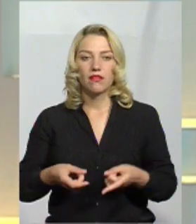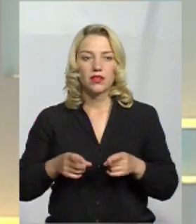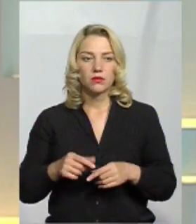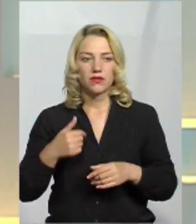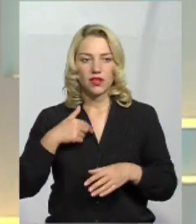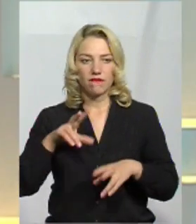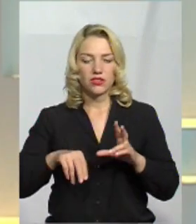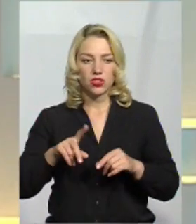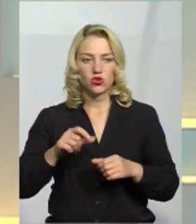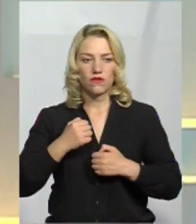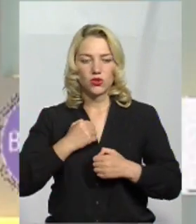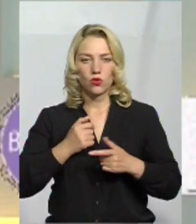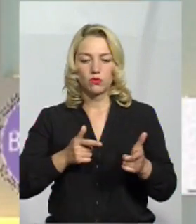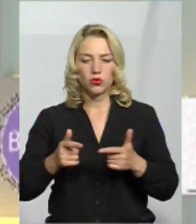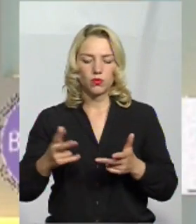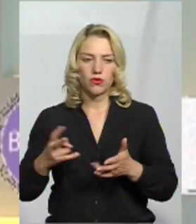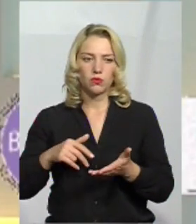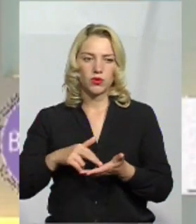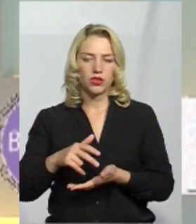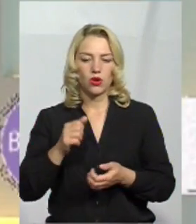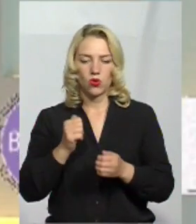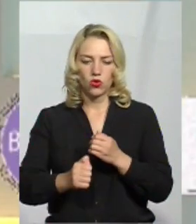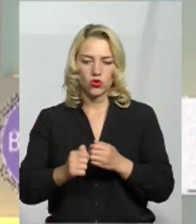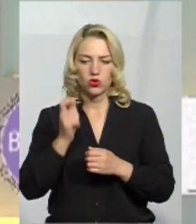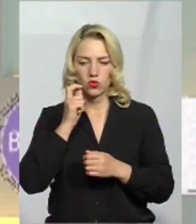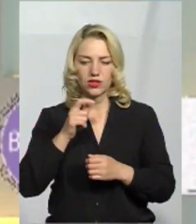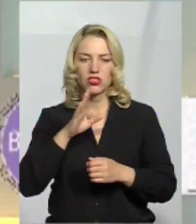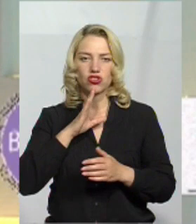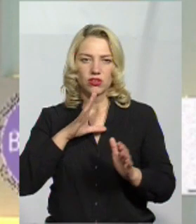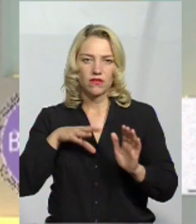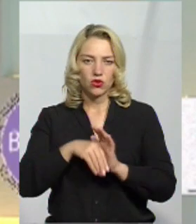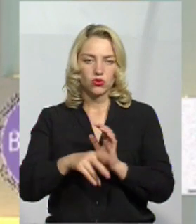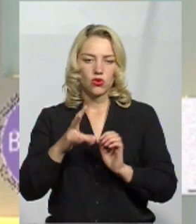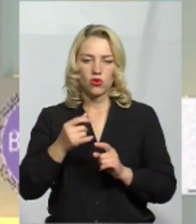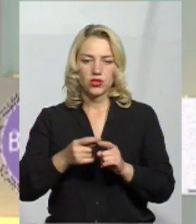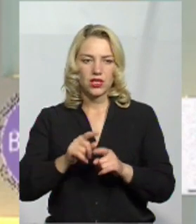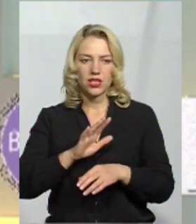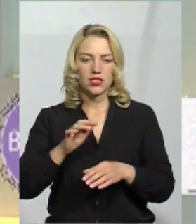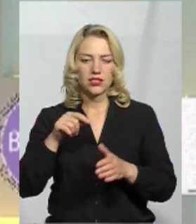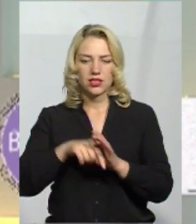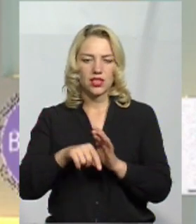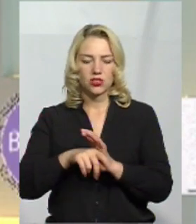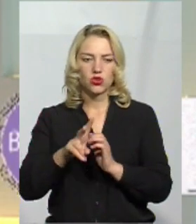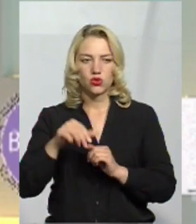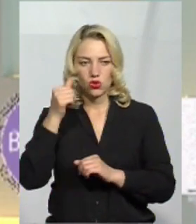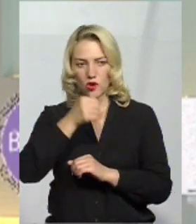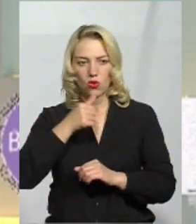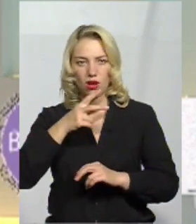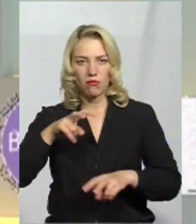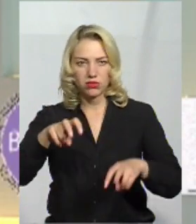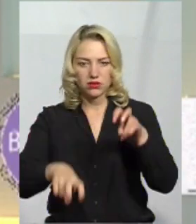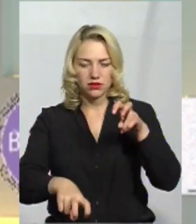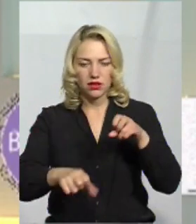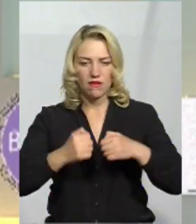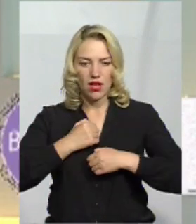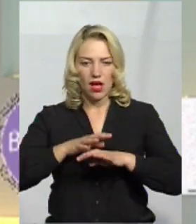Насправді, я вважаю, що військову підготовку повинні прихити кожен українсь і жінки включно, але це не означає, що роками мають сидіти вони в армії,